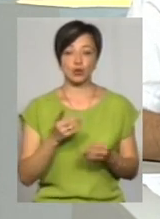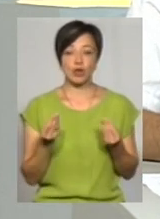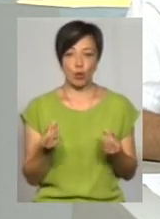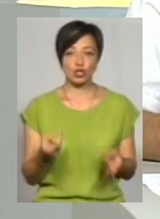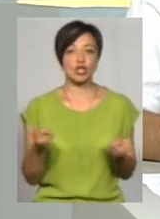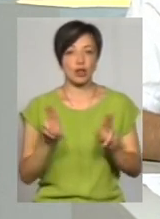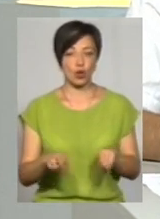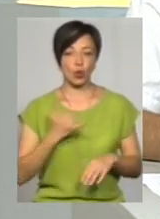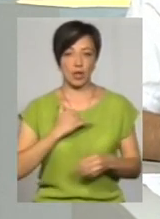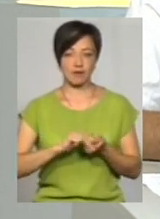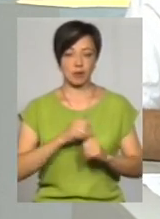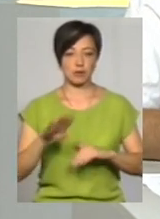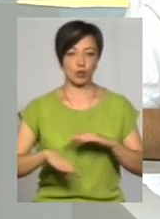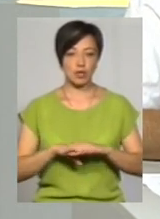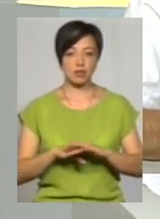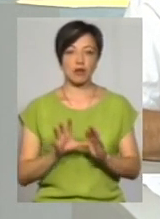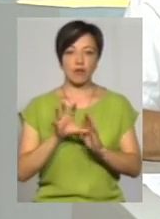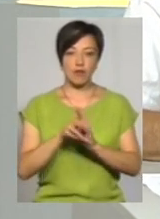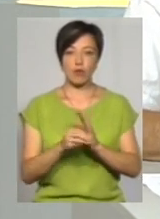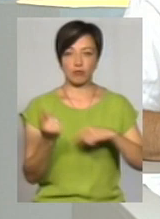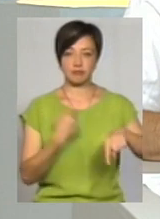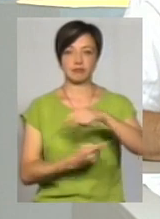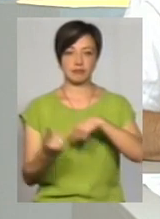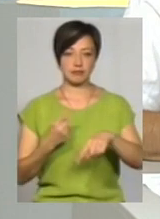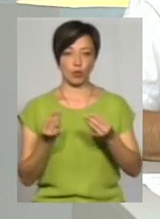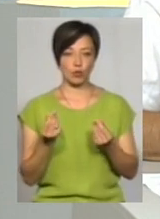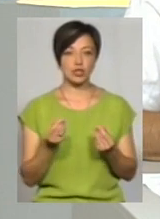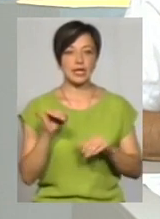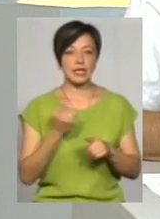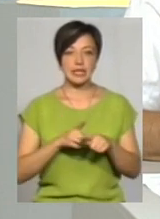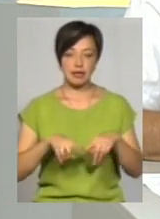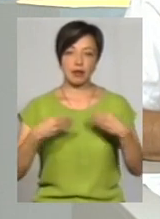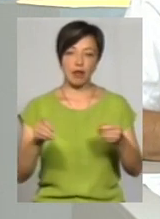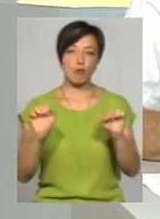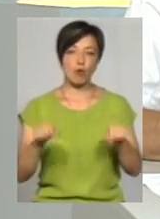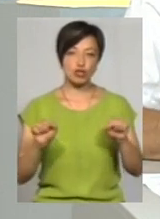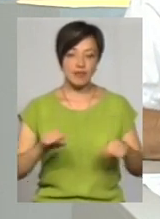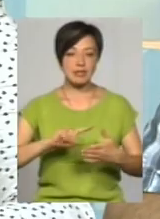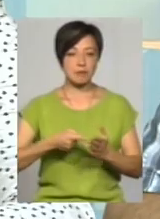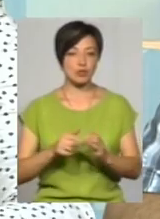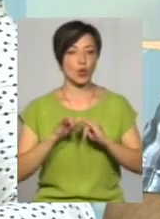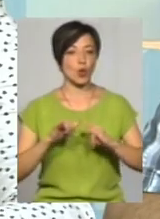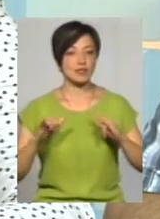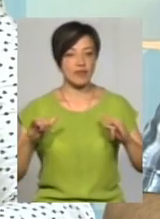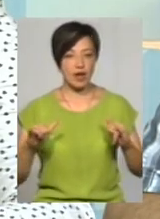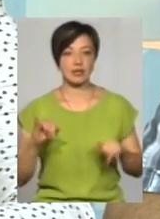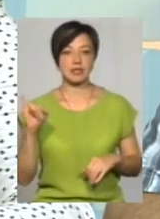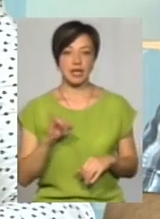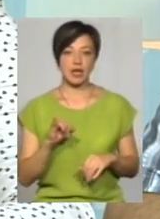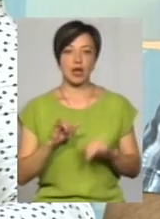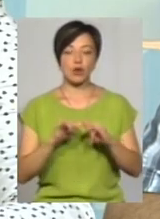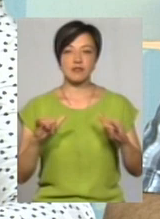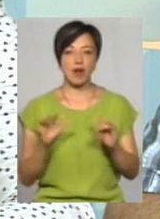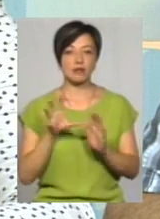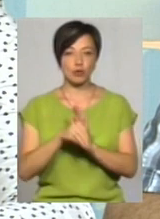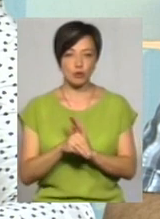кошти залишаються в нас в Кавниць-Подільському, вони входять в обороті, і це дає можливість місту розвиватися і розвивати, в